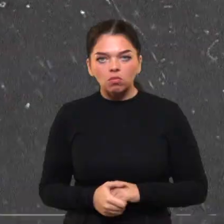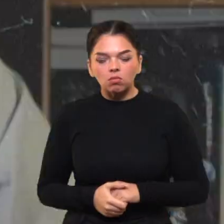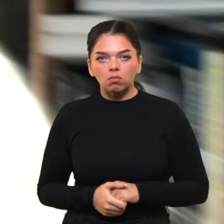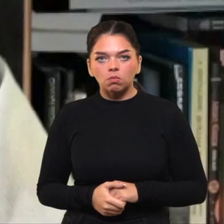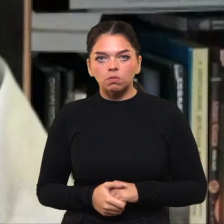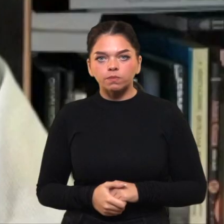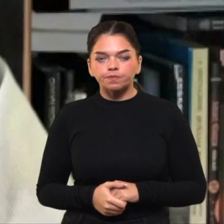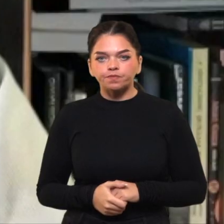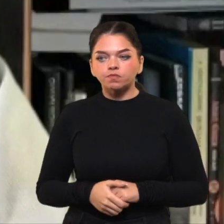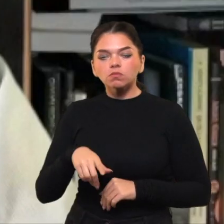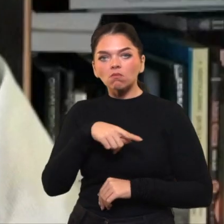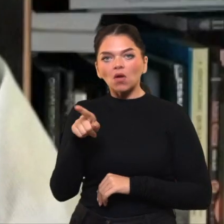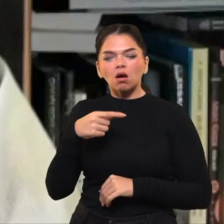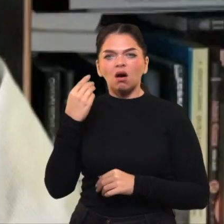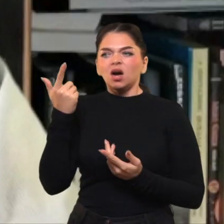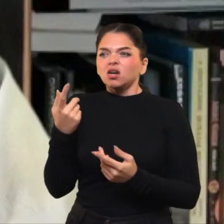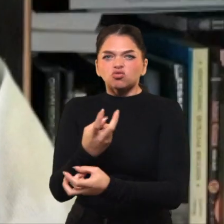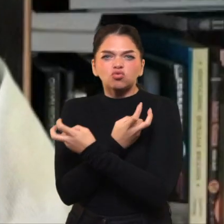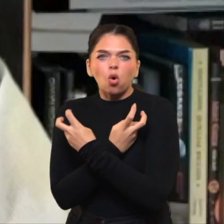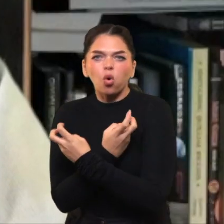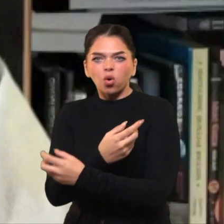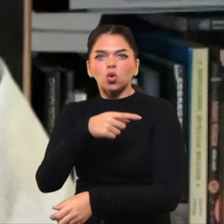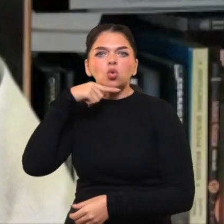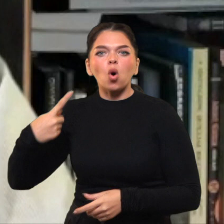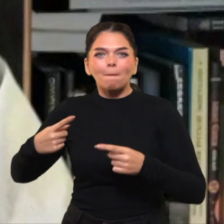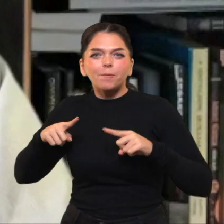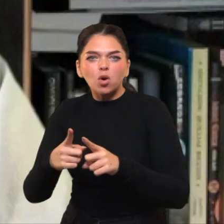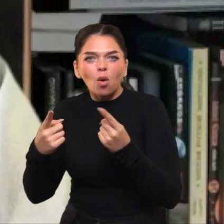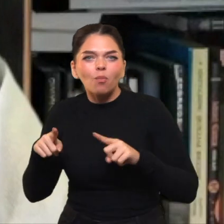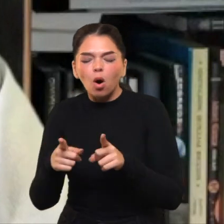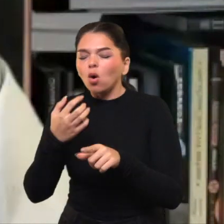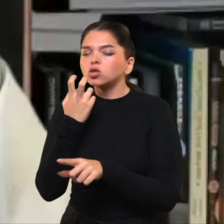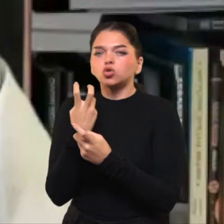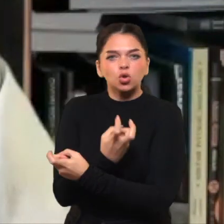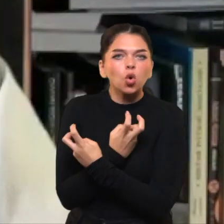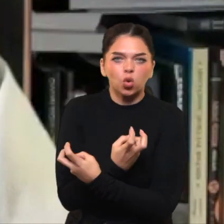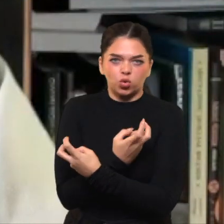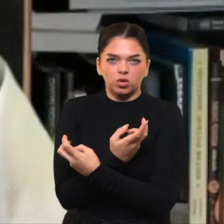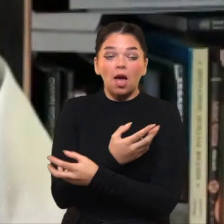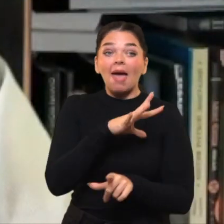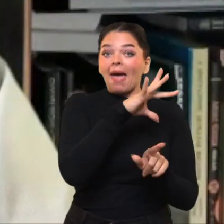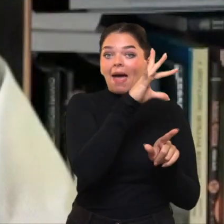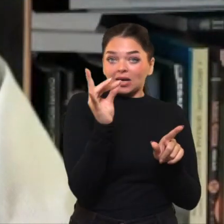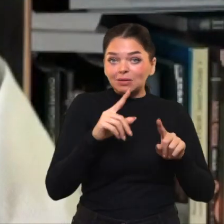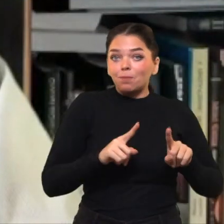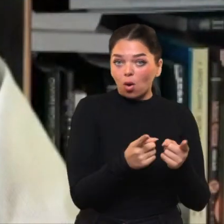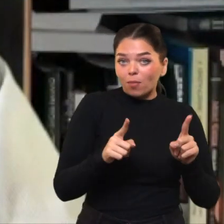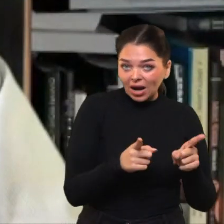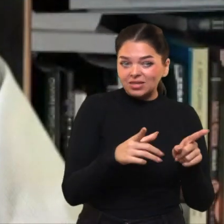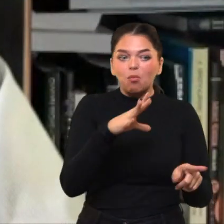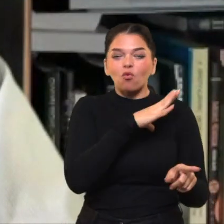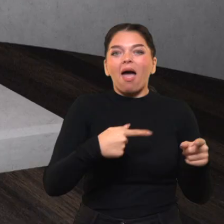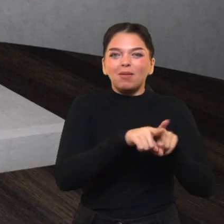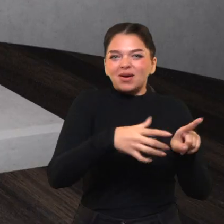Į krūpį ir siaubinga. Rusijos propaganda siaubinga. Sovietinė propaganda buvo